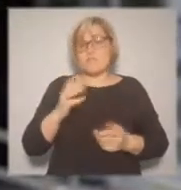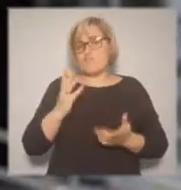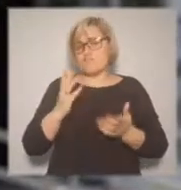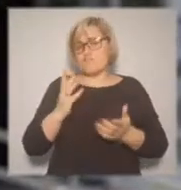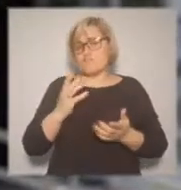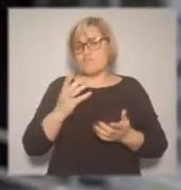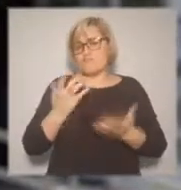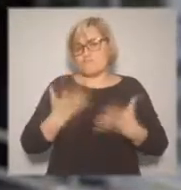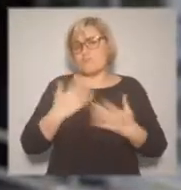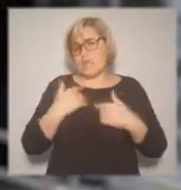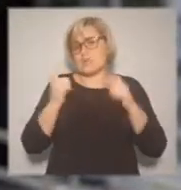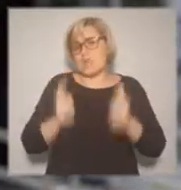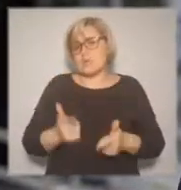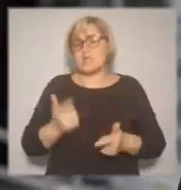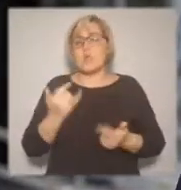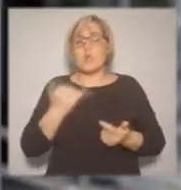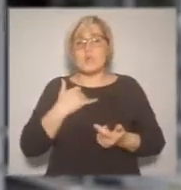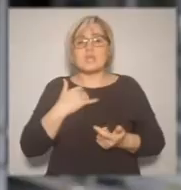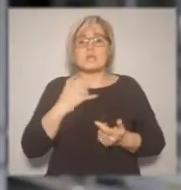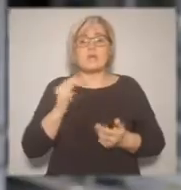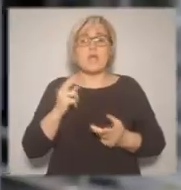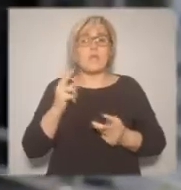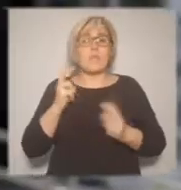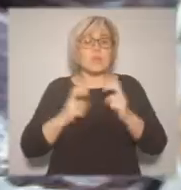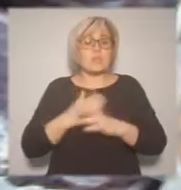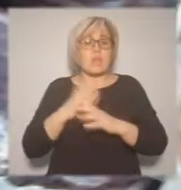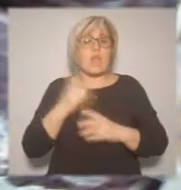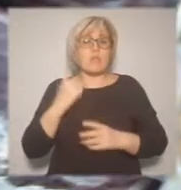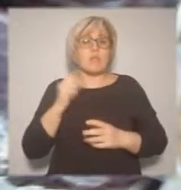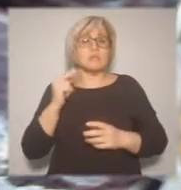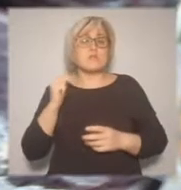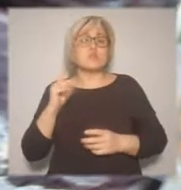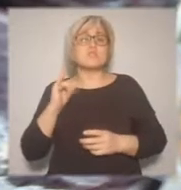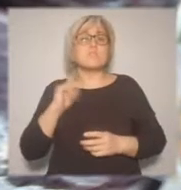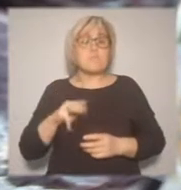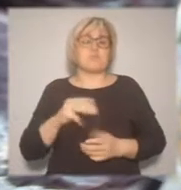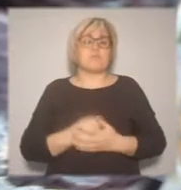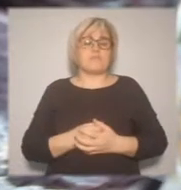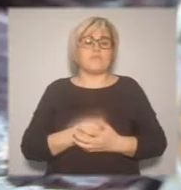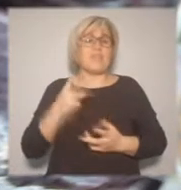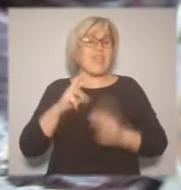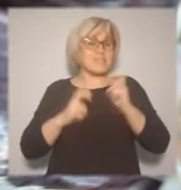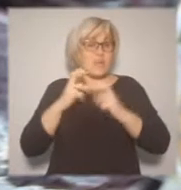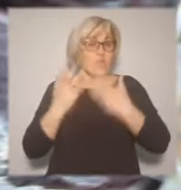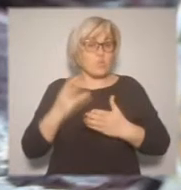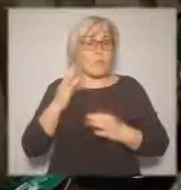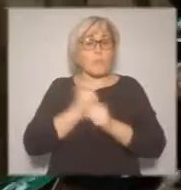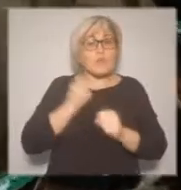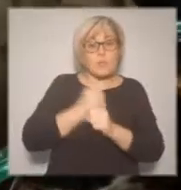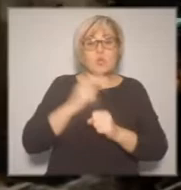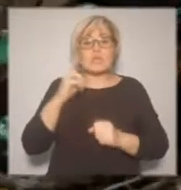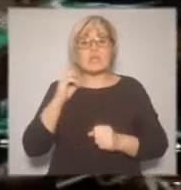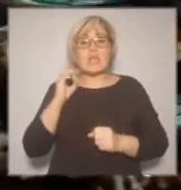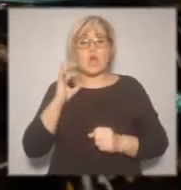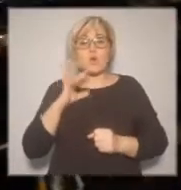продукции у нас сейчас одна задача – сбыт, сбыт, сбыт и еще раз сбыт. Для завода по переработке дикоросов из Кандинского района Ермак